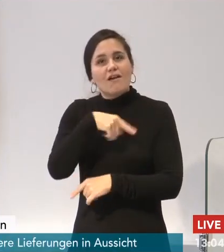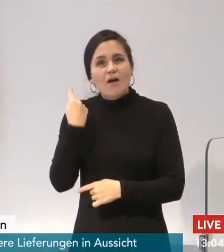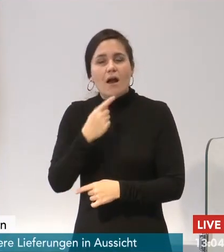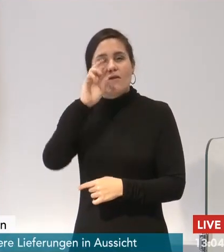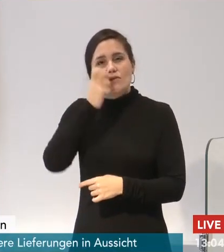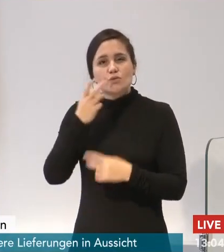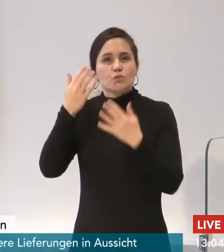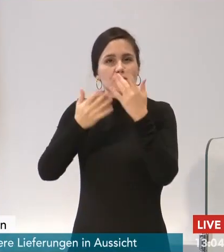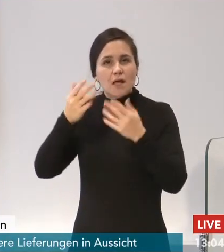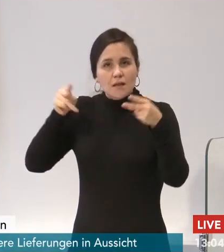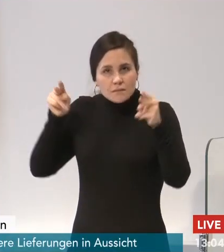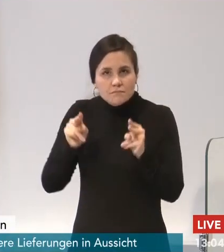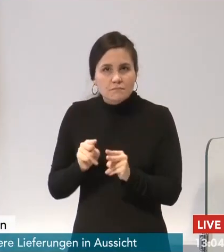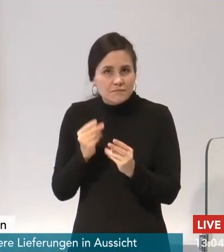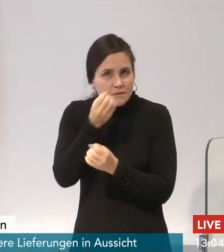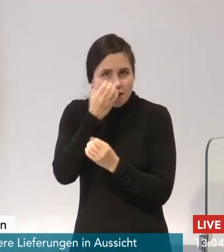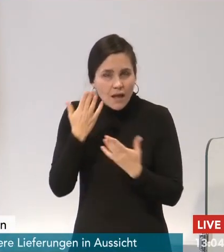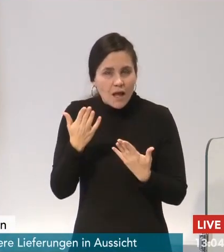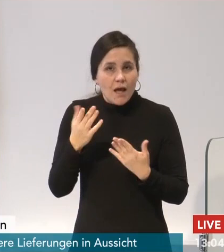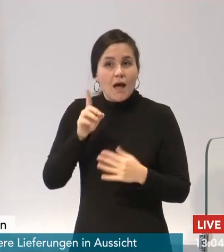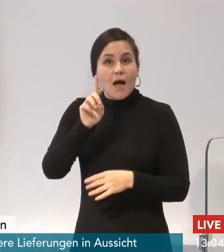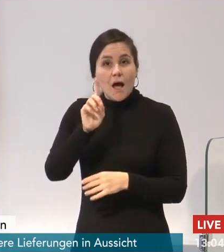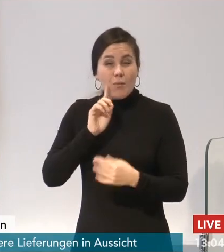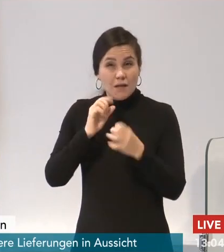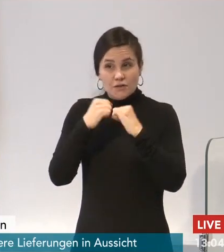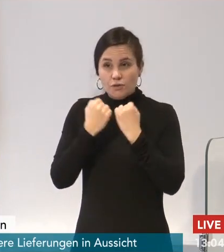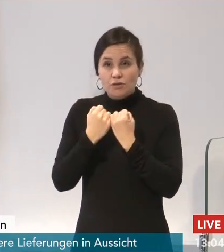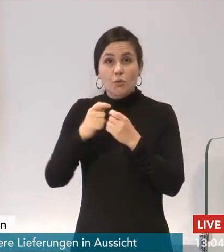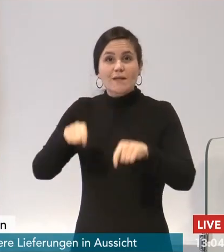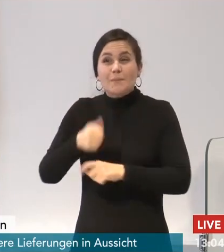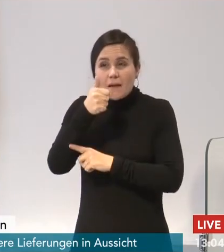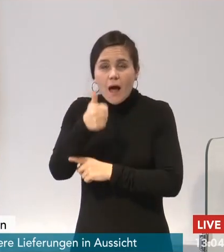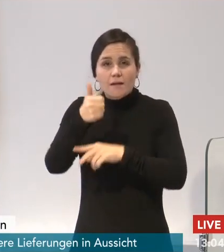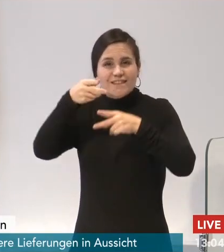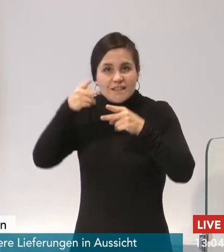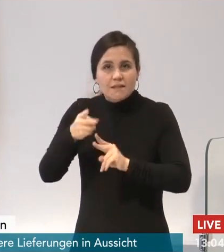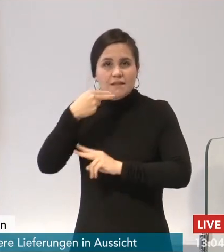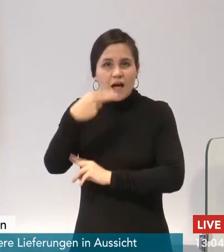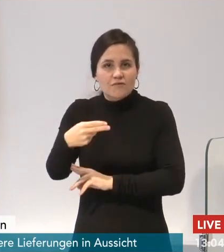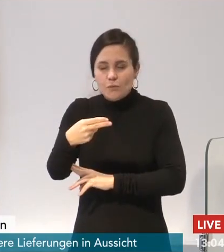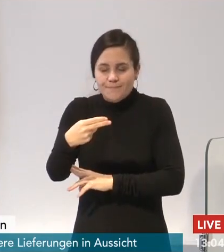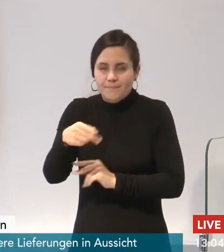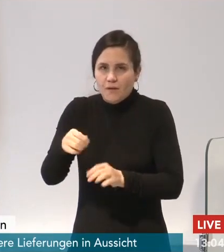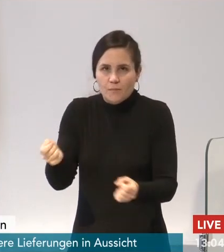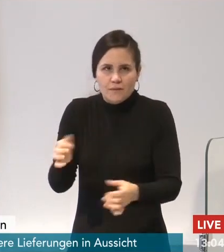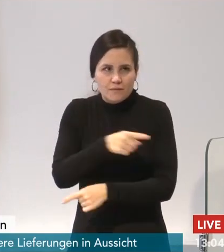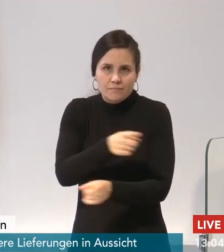solchen Situation nicht die eine richtige Antwort geben kann, das liegt für mich eigentlich klar auf der Hand. Unsere Antwort auf